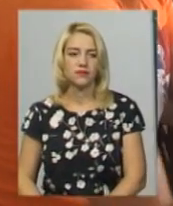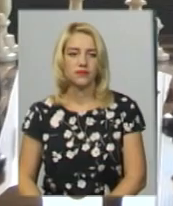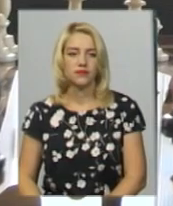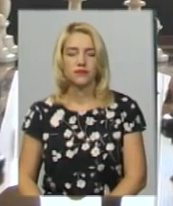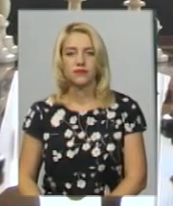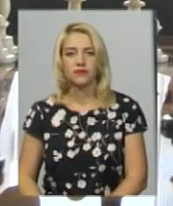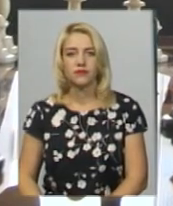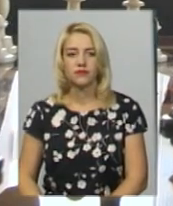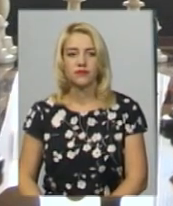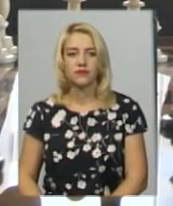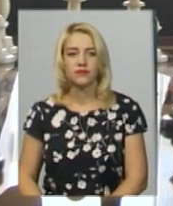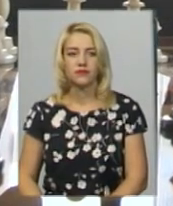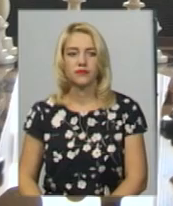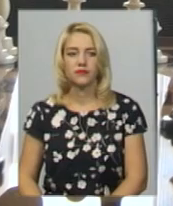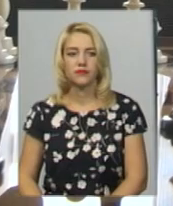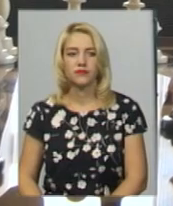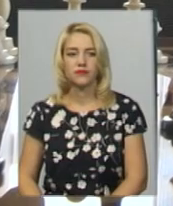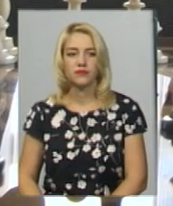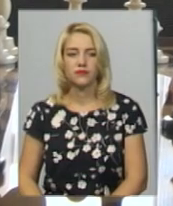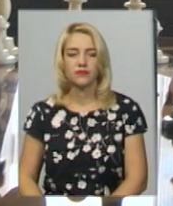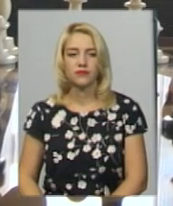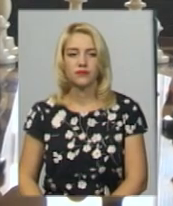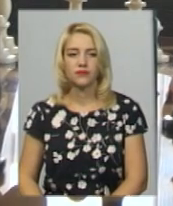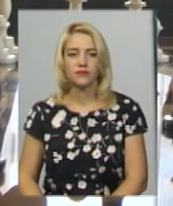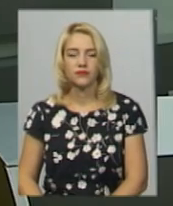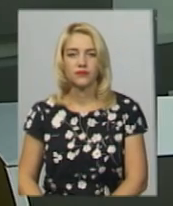Андрій Гюменний, Іван Мовчан. Новини на Суспільному. Хмельницький.